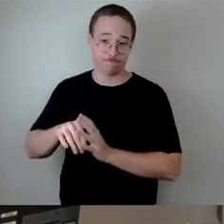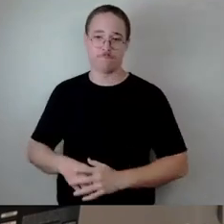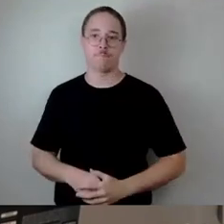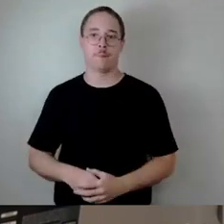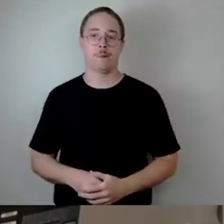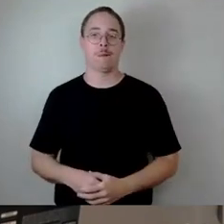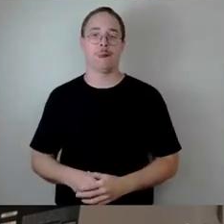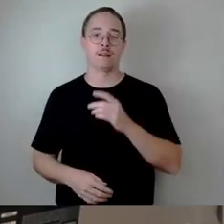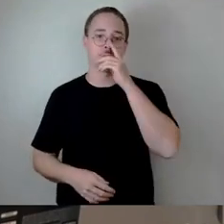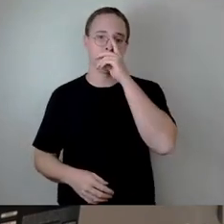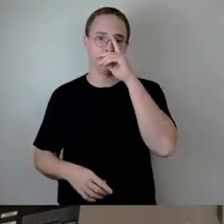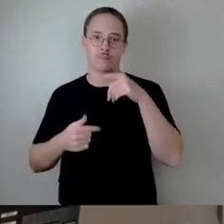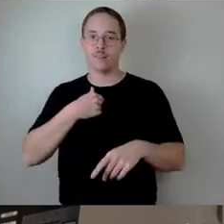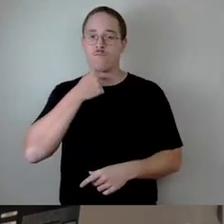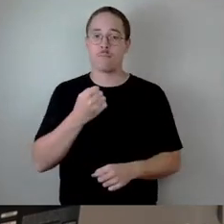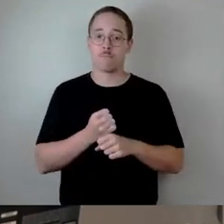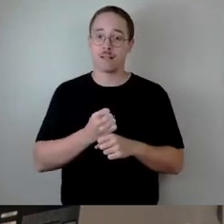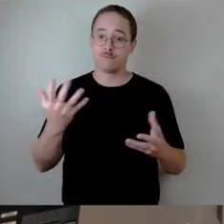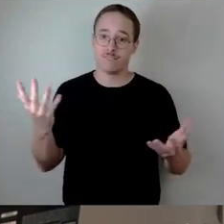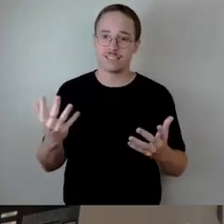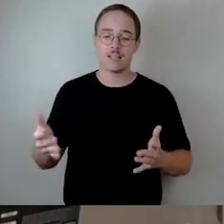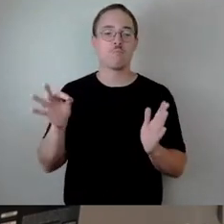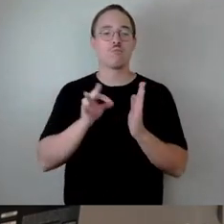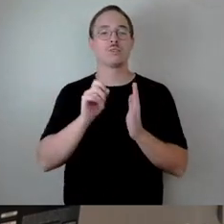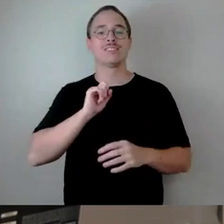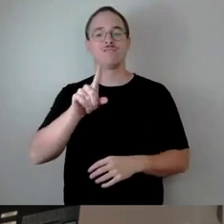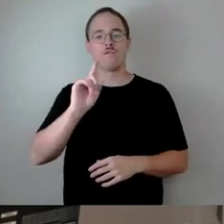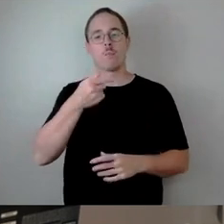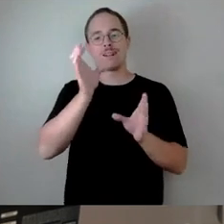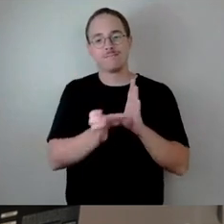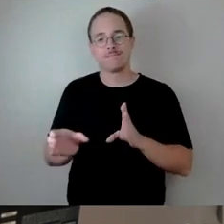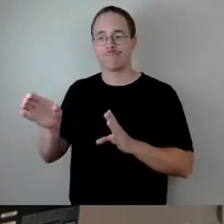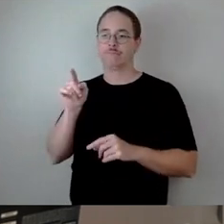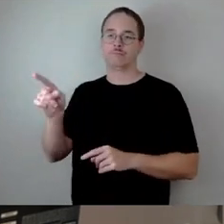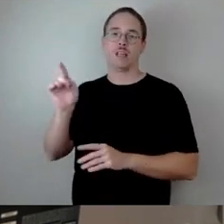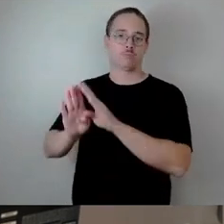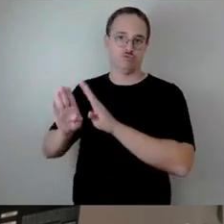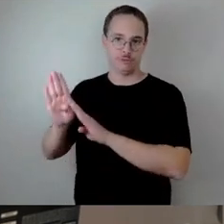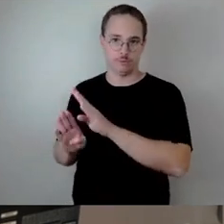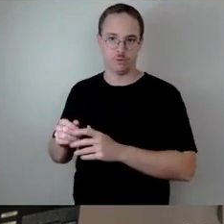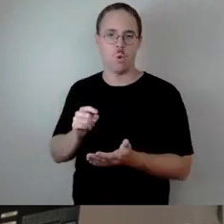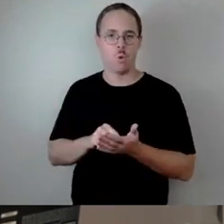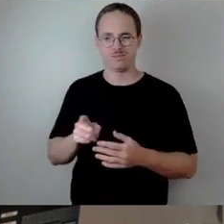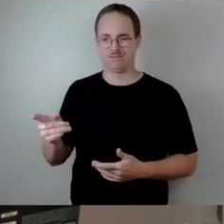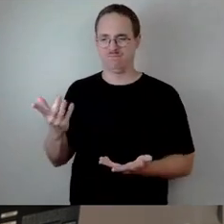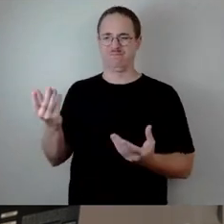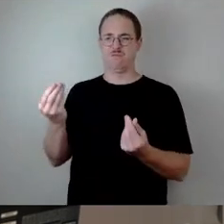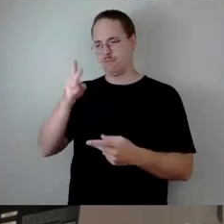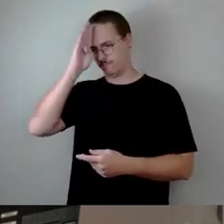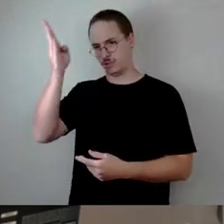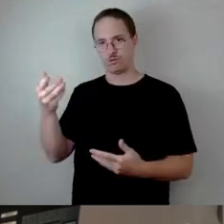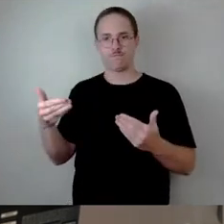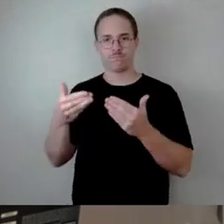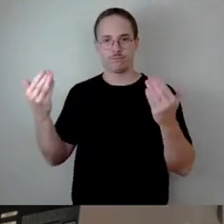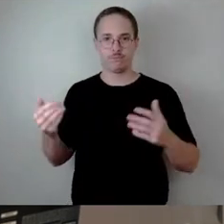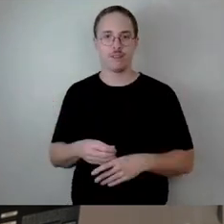dass wir über den Punkt 12 separat abstimmen. Weil dieser Punkt ist ein bisschen sinnlos. Die Information, die die CDU haben möchte, die kann sie einfach haben, wenn